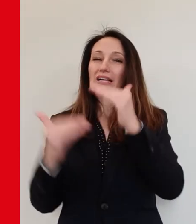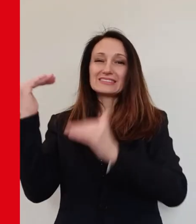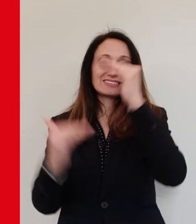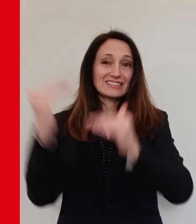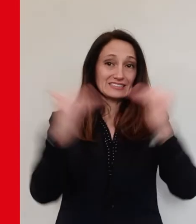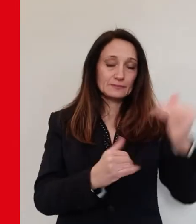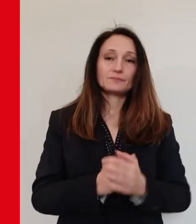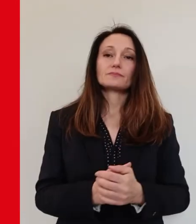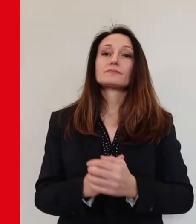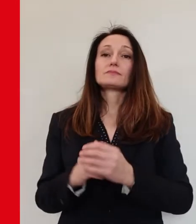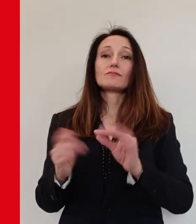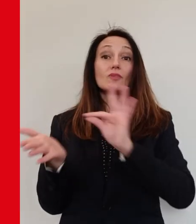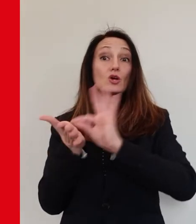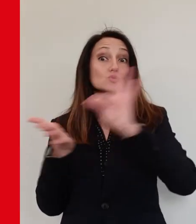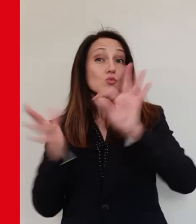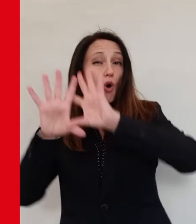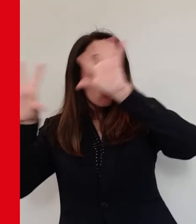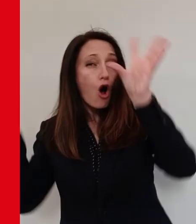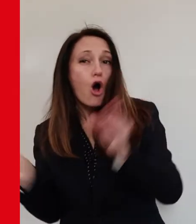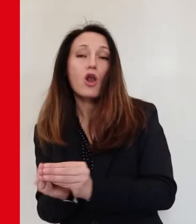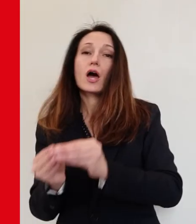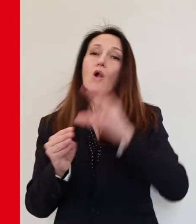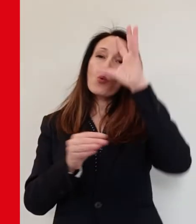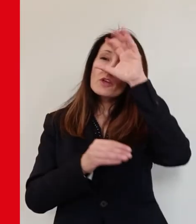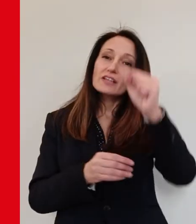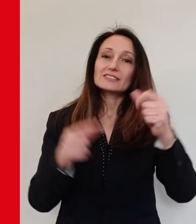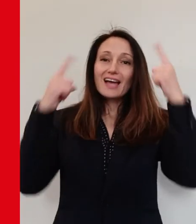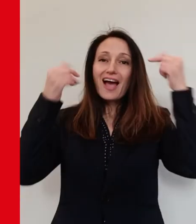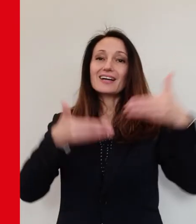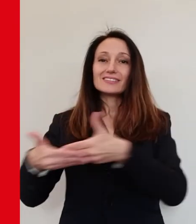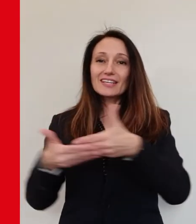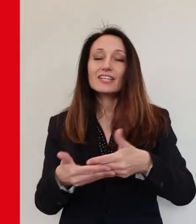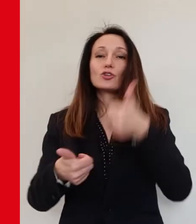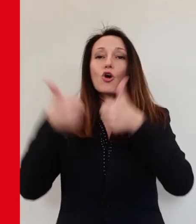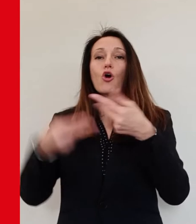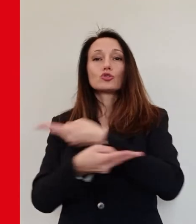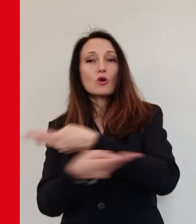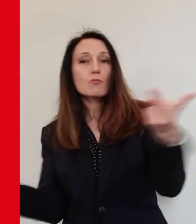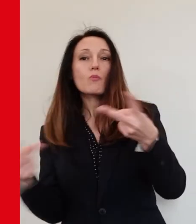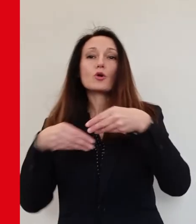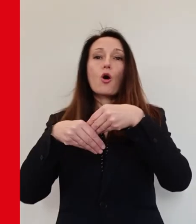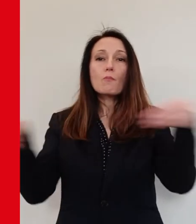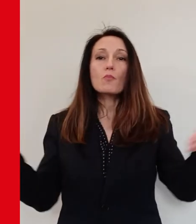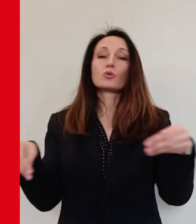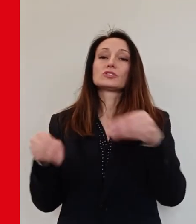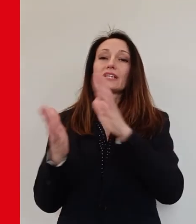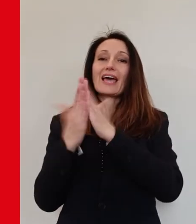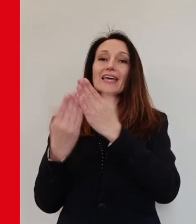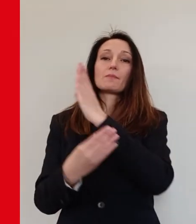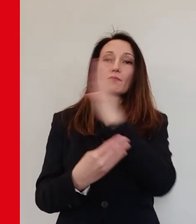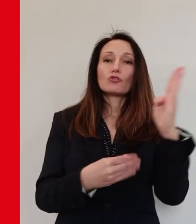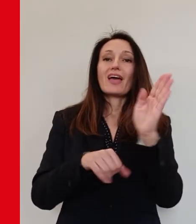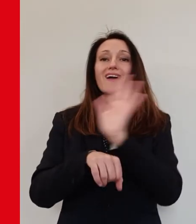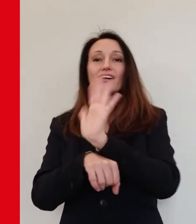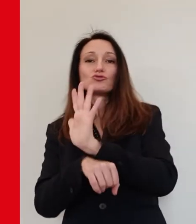asili nido, concorsi pubblici, musei, biblioteche, cinema, teatri e ogni manifestazione sia pubblica che